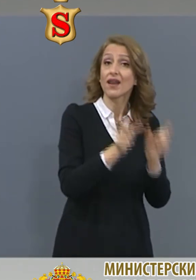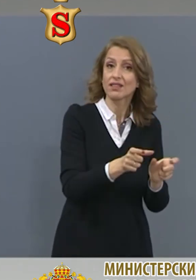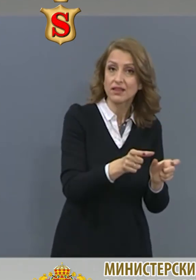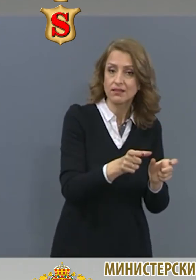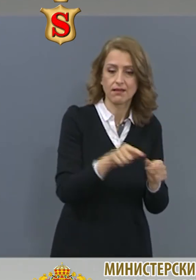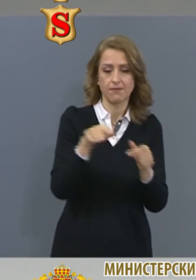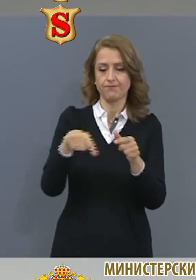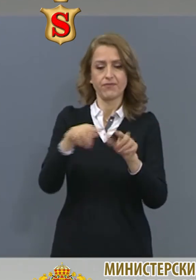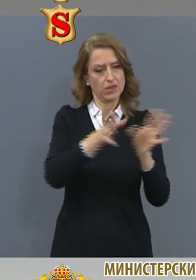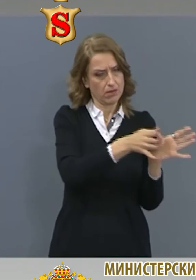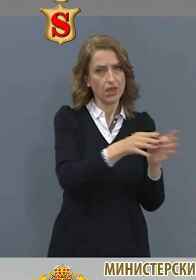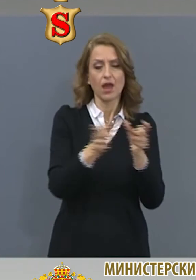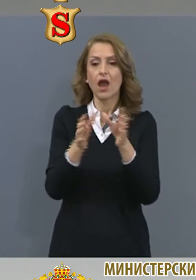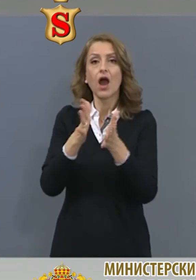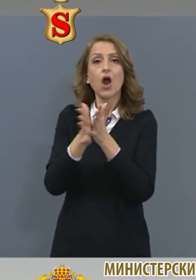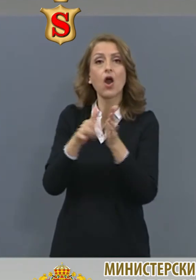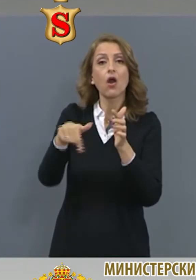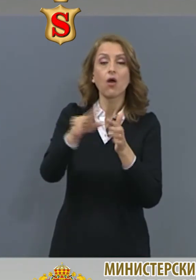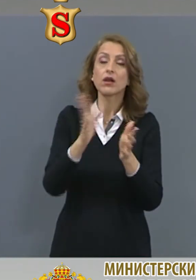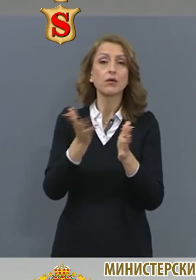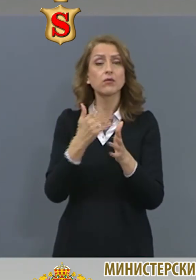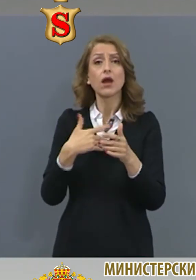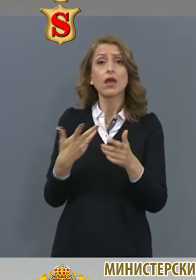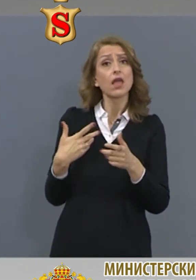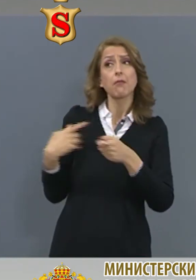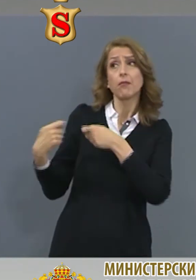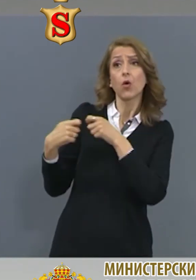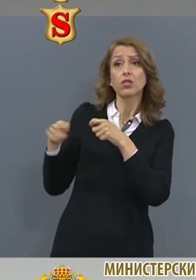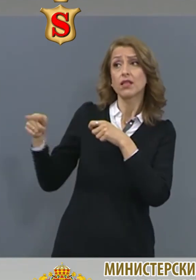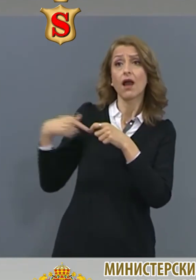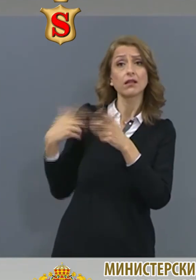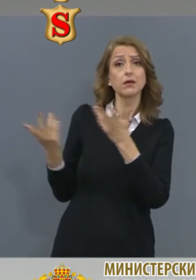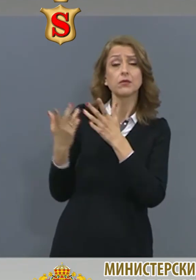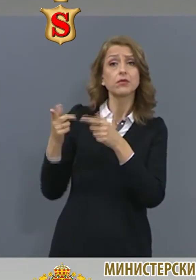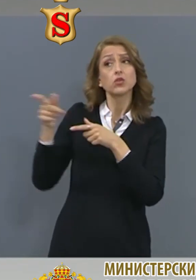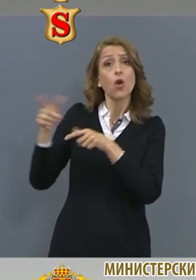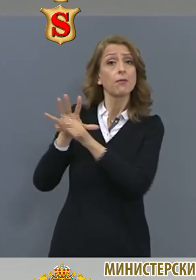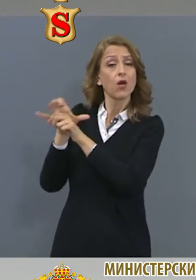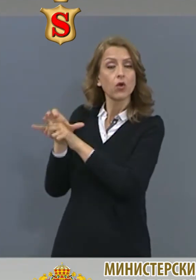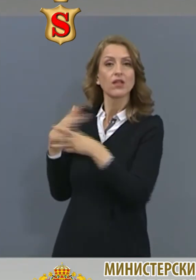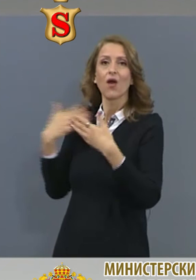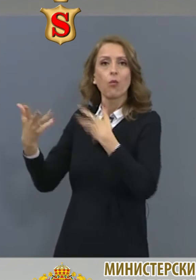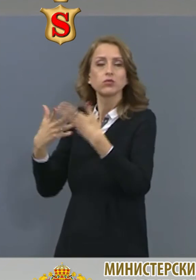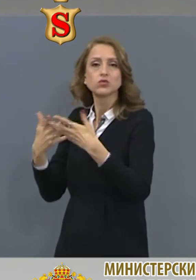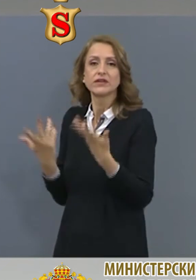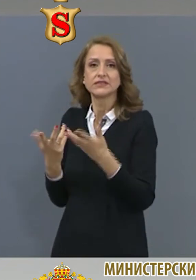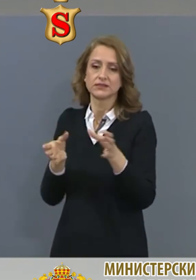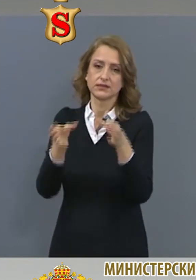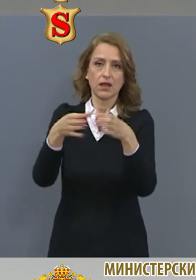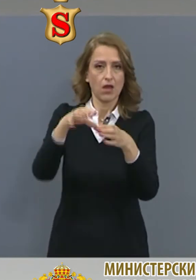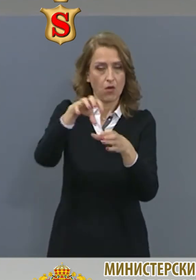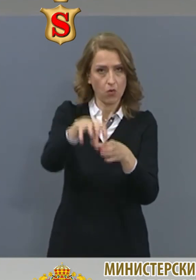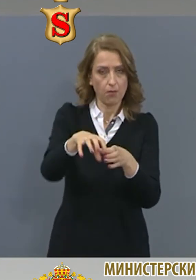с познати, за които е установено безспорно, че са заразени с коронавируса. Така излежда рубриката.